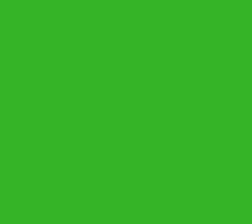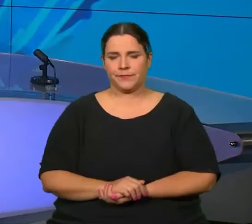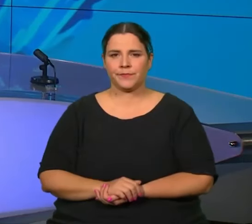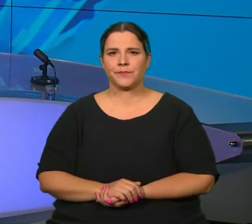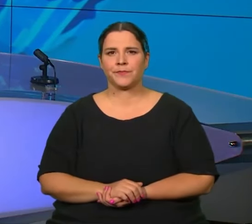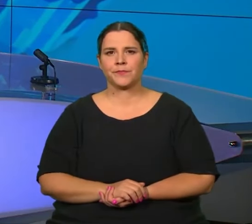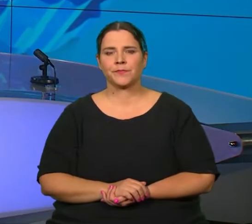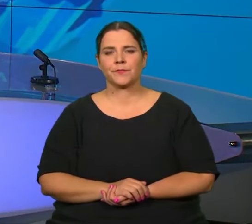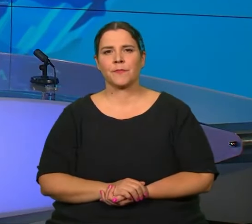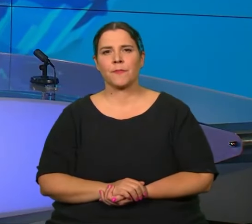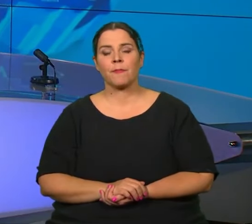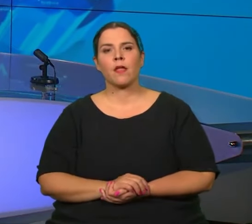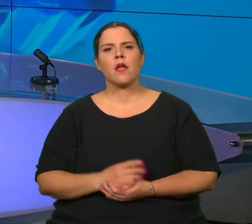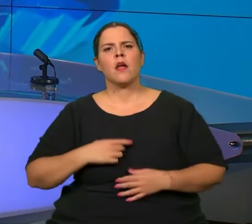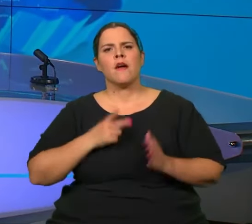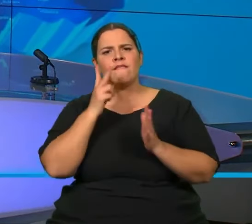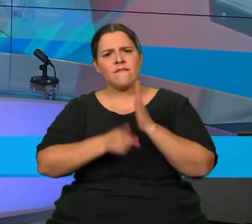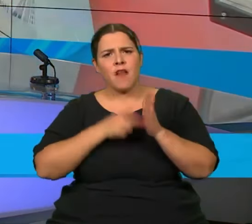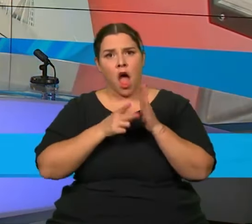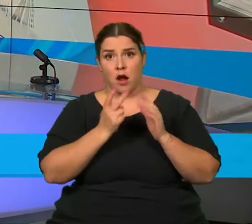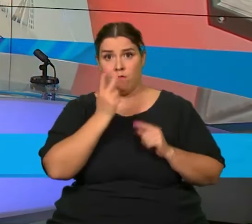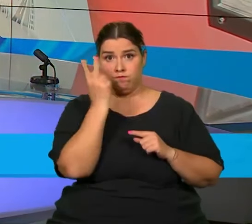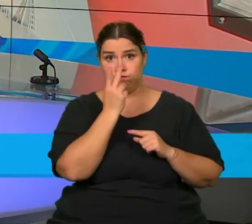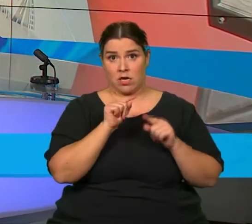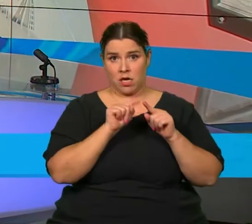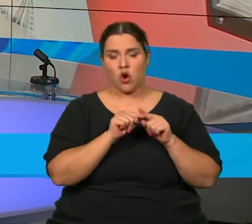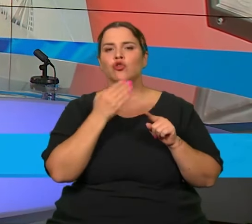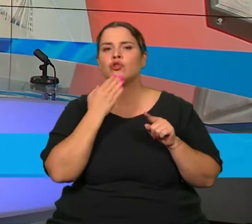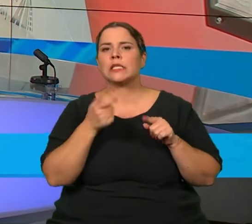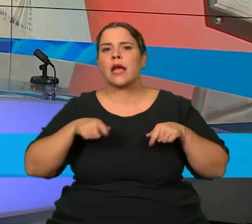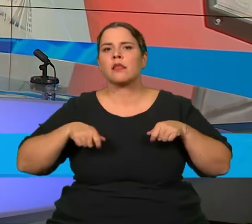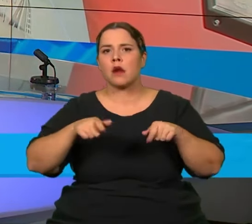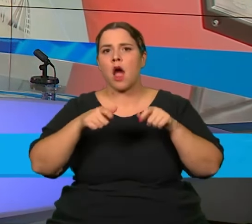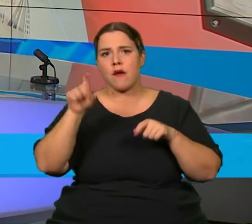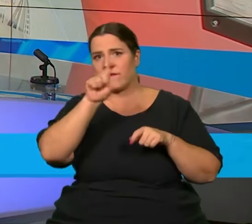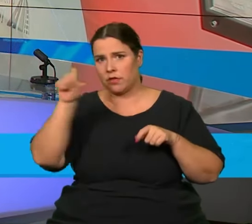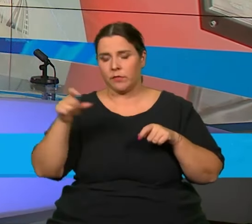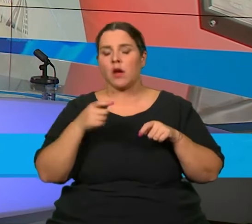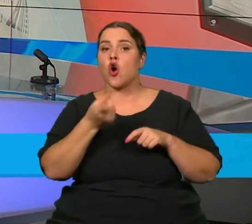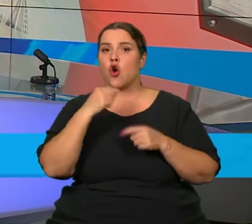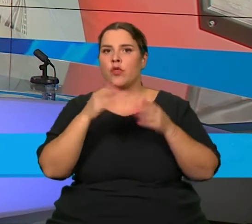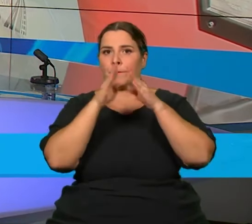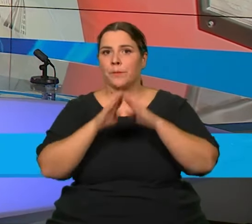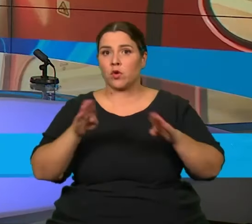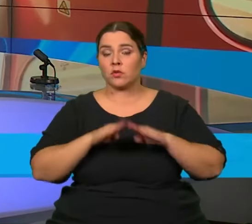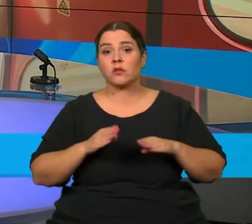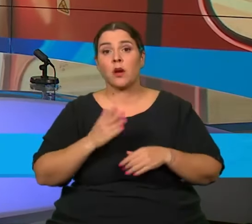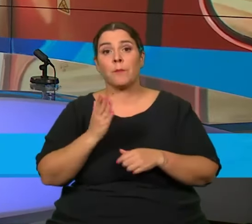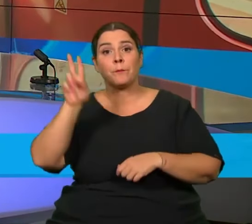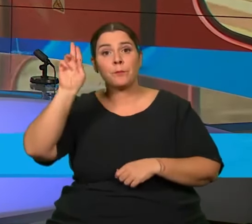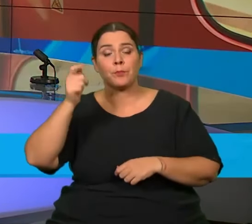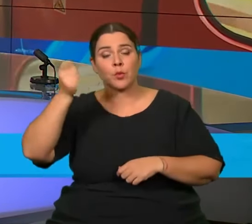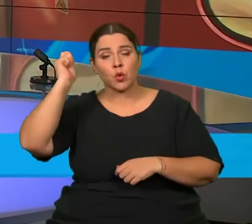Na páteřních vlakových linkách z Brna, které provozují české dráhy, by od prosince měly skončit průvodčí.